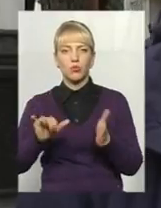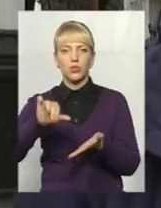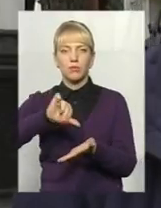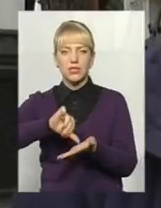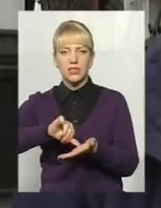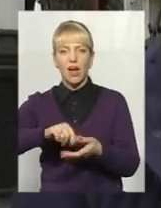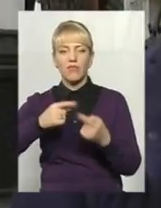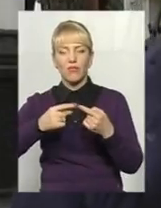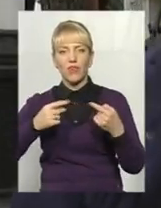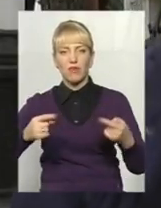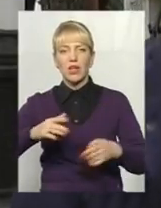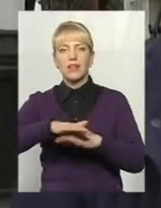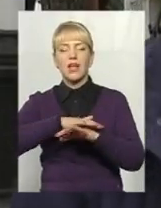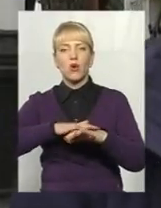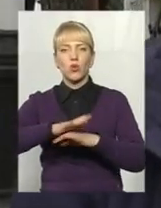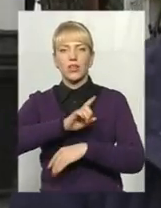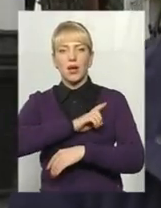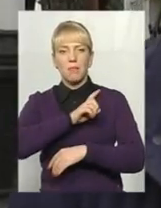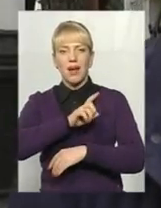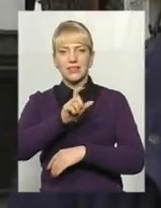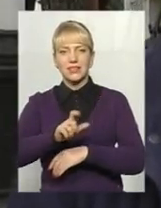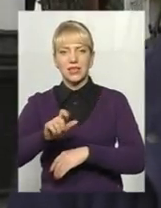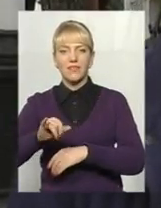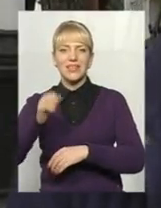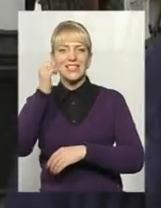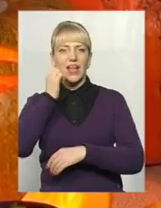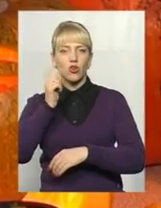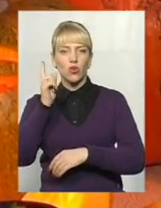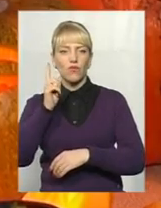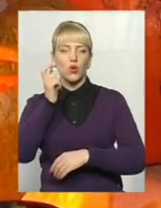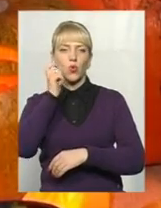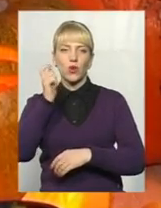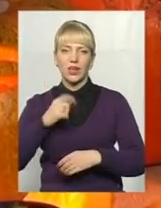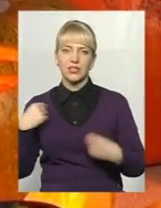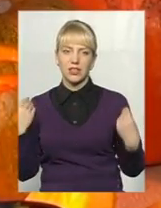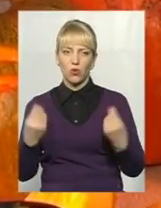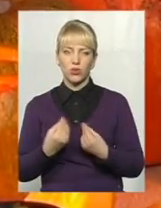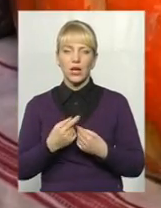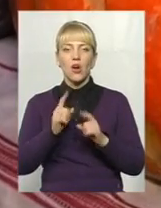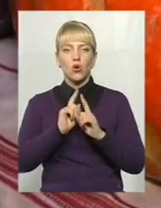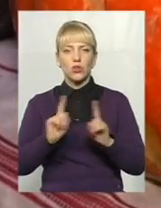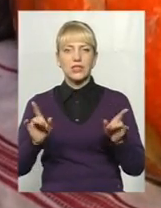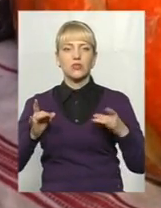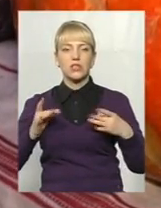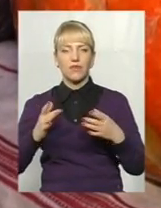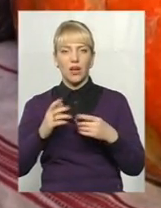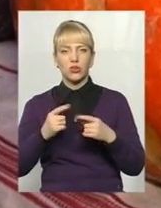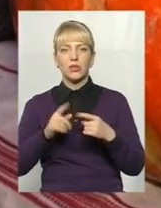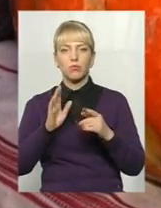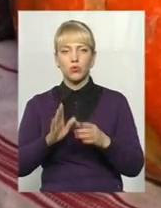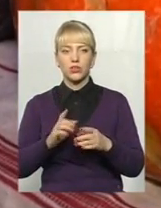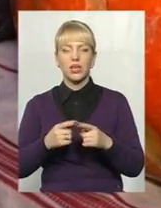вироби народних майстрів і також старовинний український одяг. Родзинкою свята, як і минулоріч, має стати його